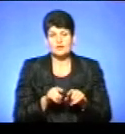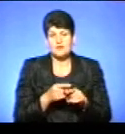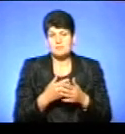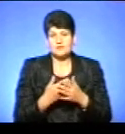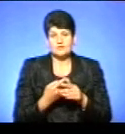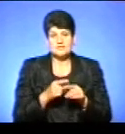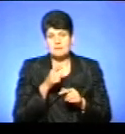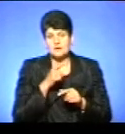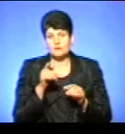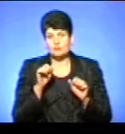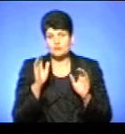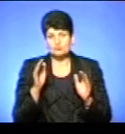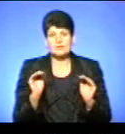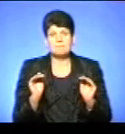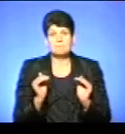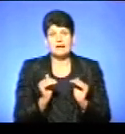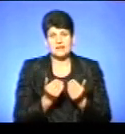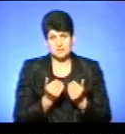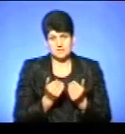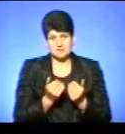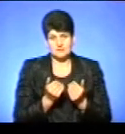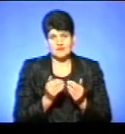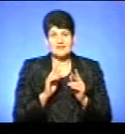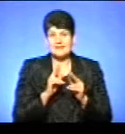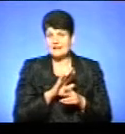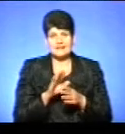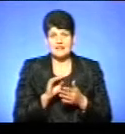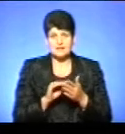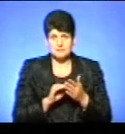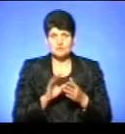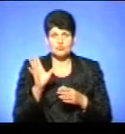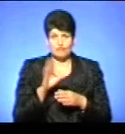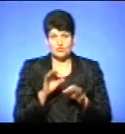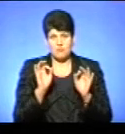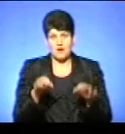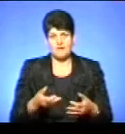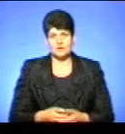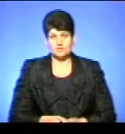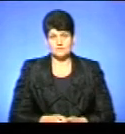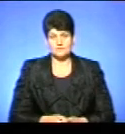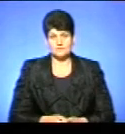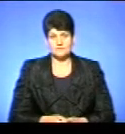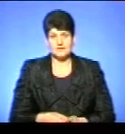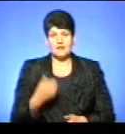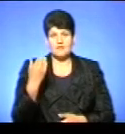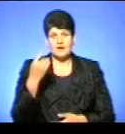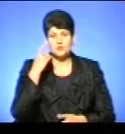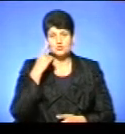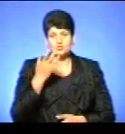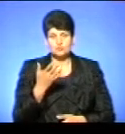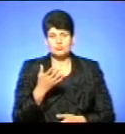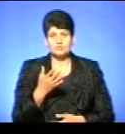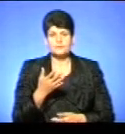цей період може бути навіть менший, тому що, як не напишеш, виходить, що буде правильно. От на вашу думку, чи взагалі